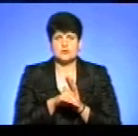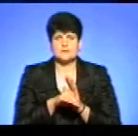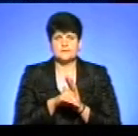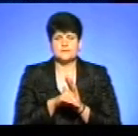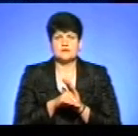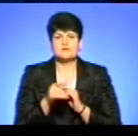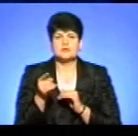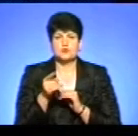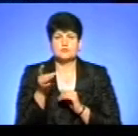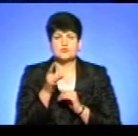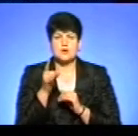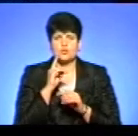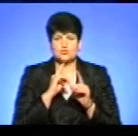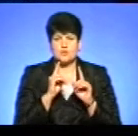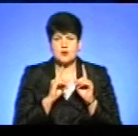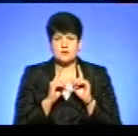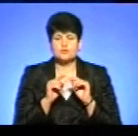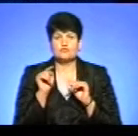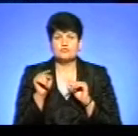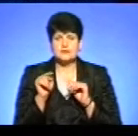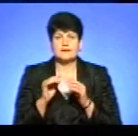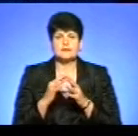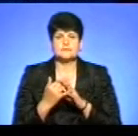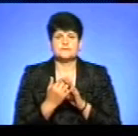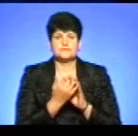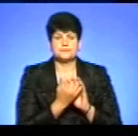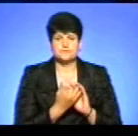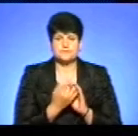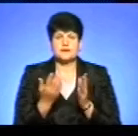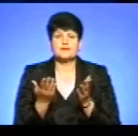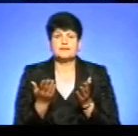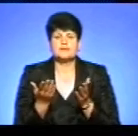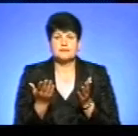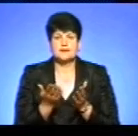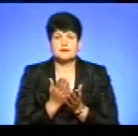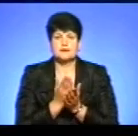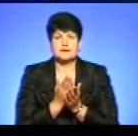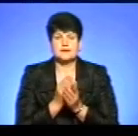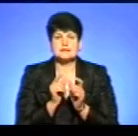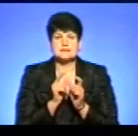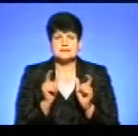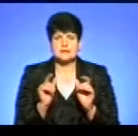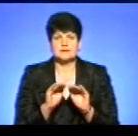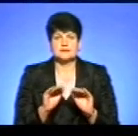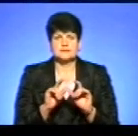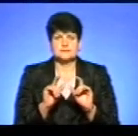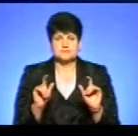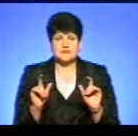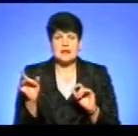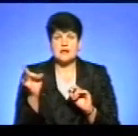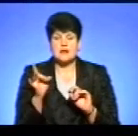до Тернопільської районної ради. У тих населених пунктах, де функціонують заклади дошкільної освіти,